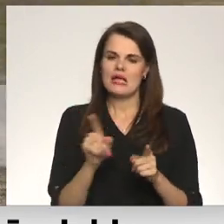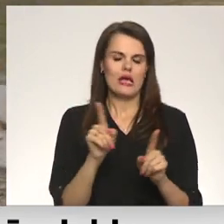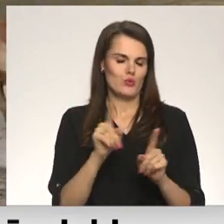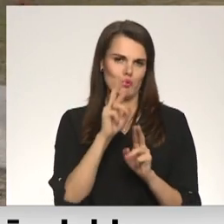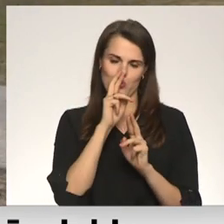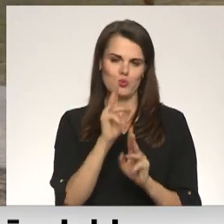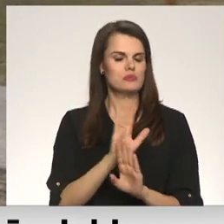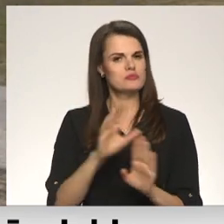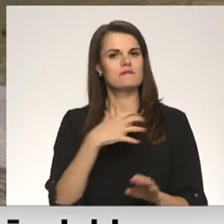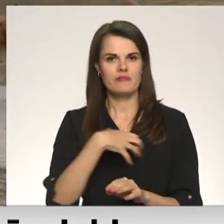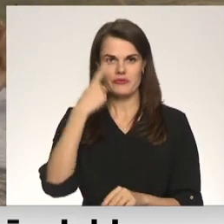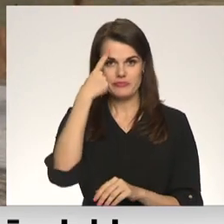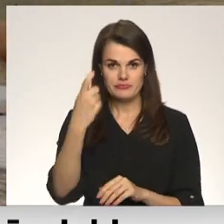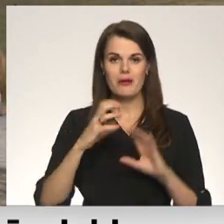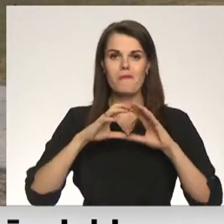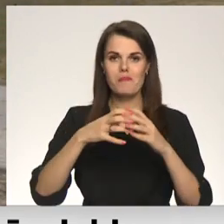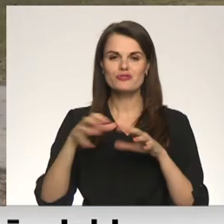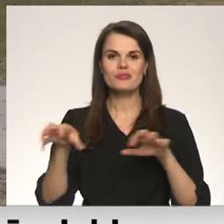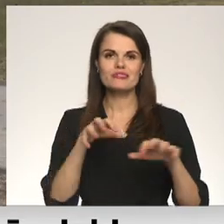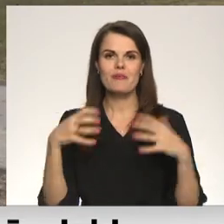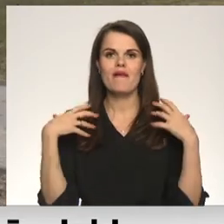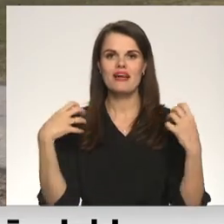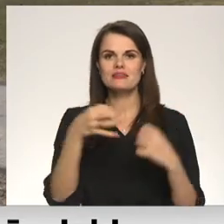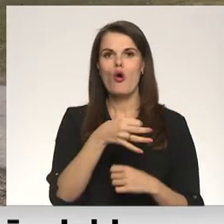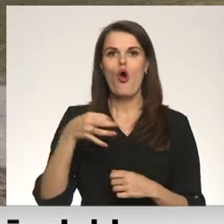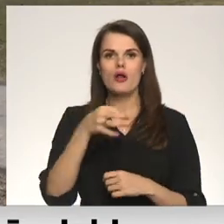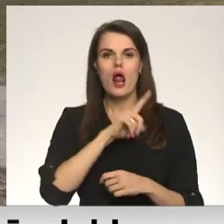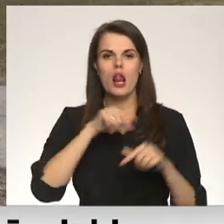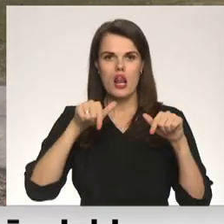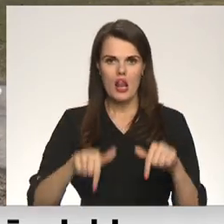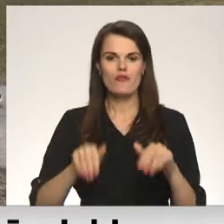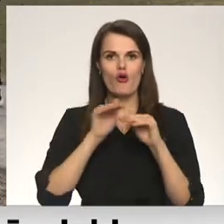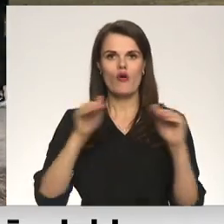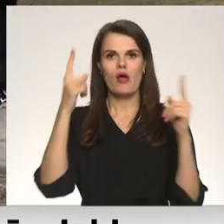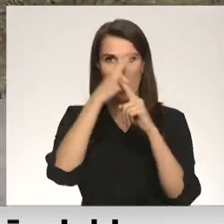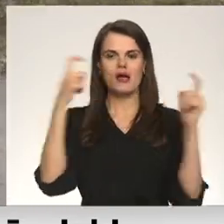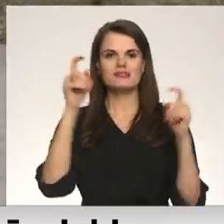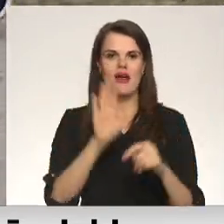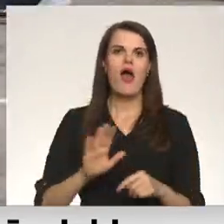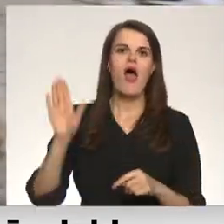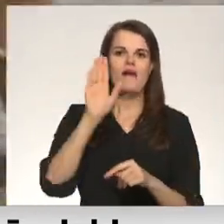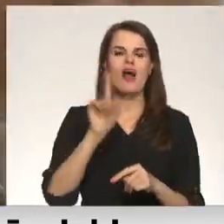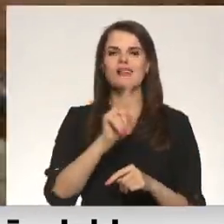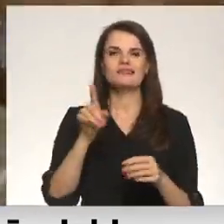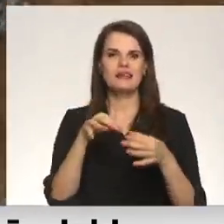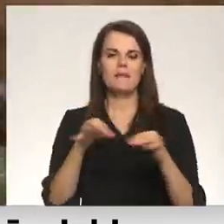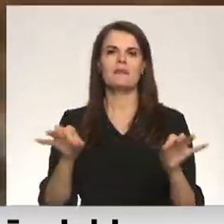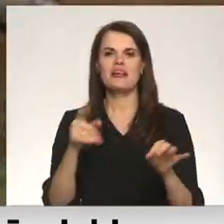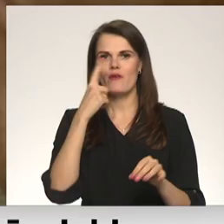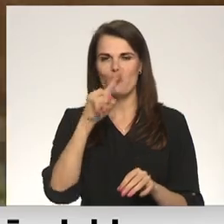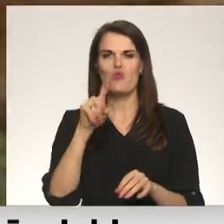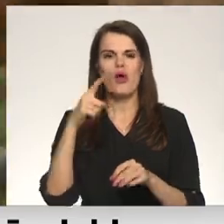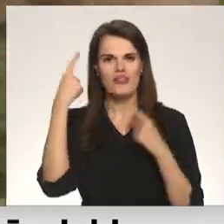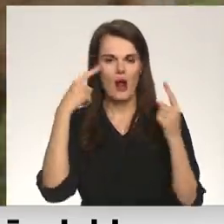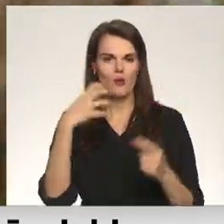Jāpiebilst, ka pasaules dzīvnieku veselības organizācija Latviju oficiāli atzinusi par valsti, kas ir brīva no trakumsārgas.